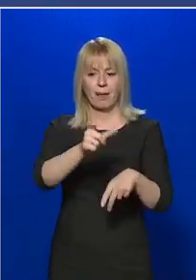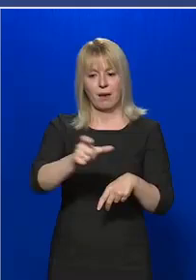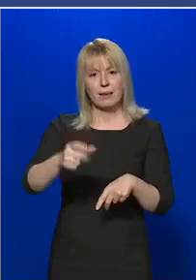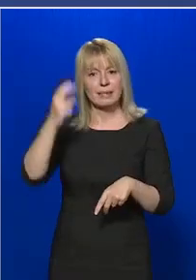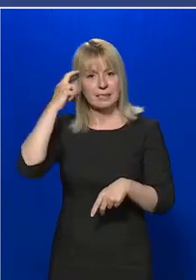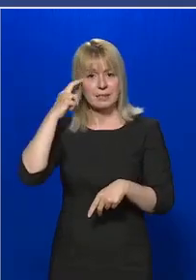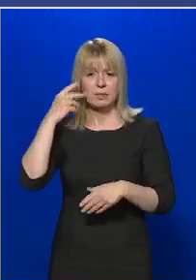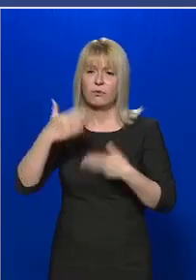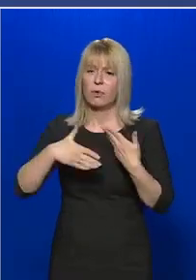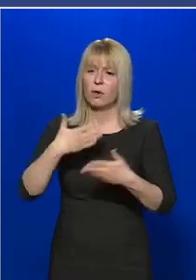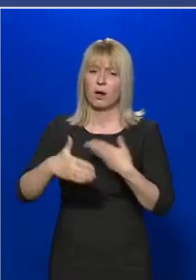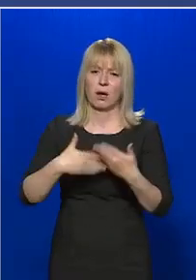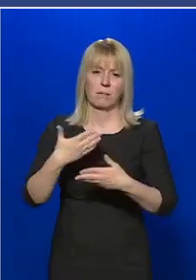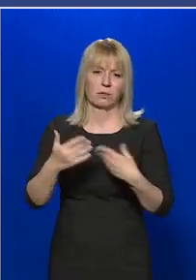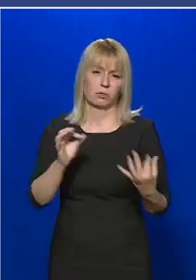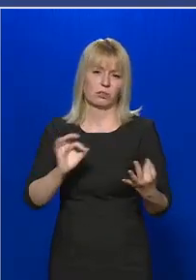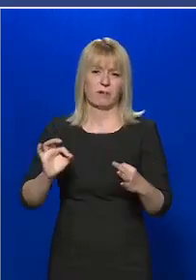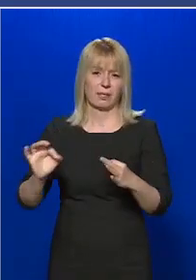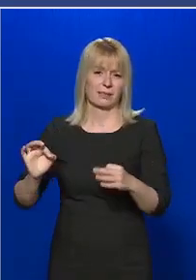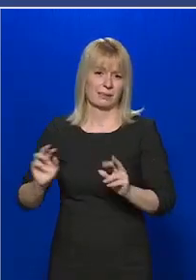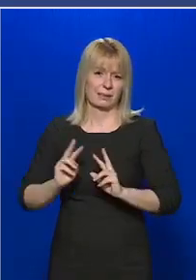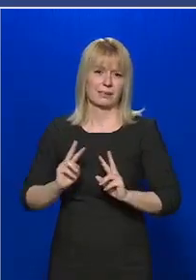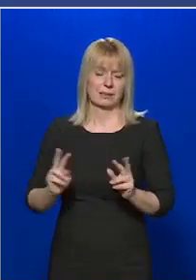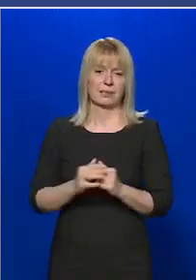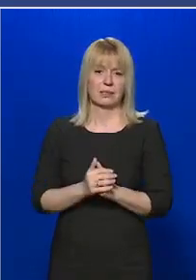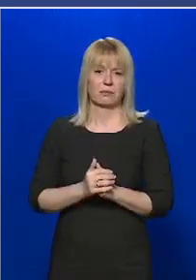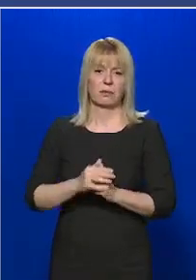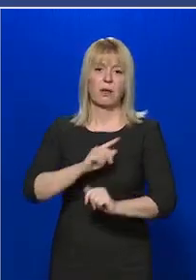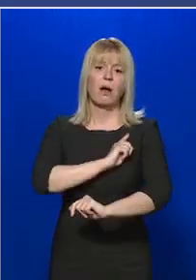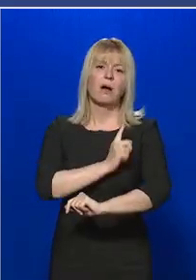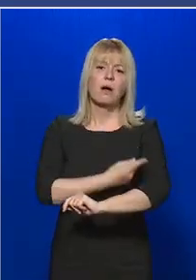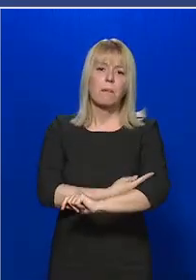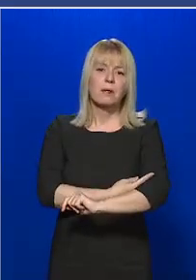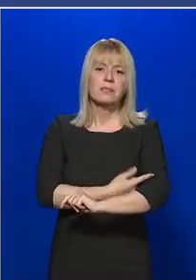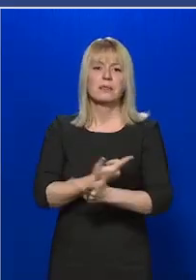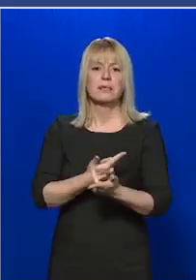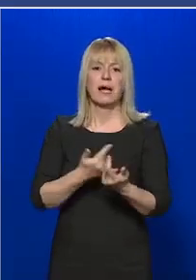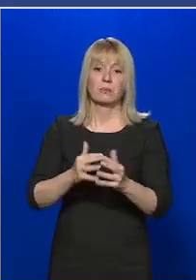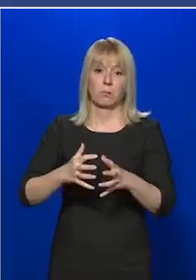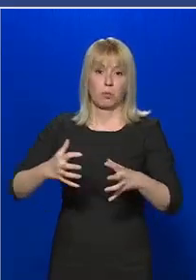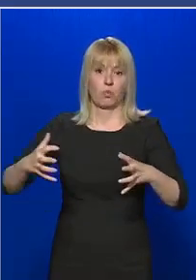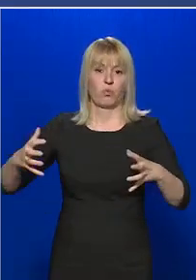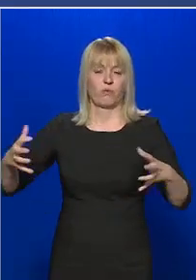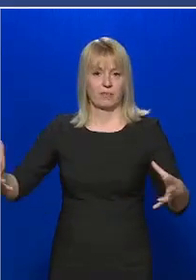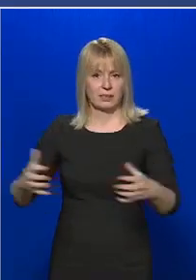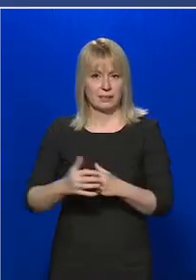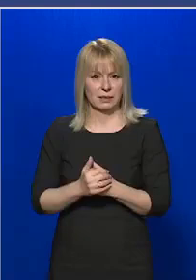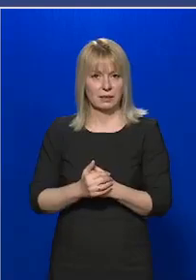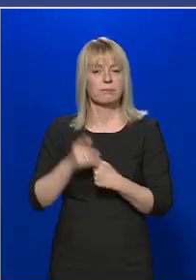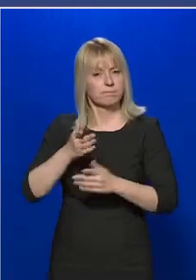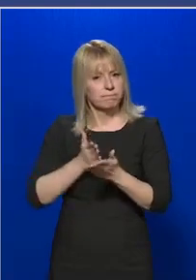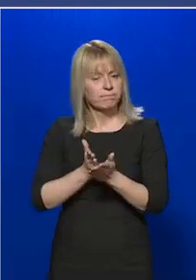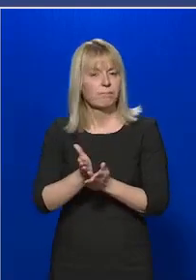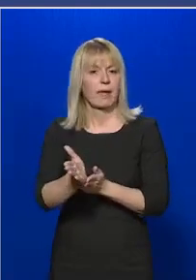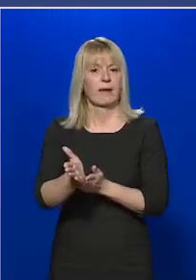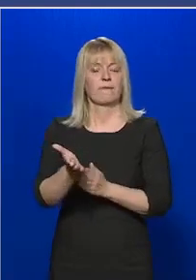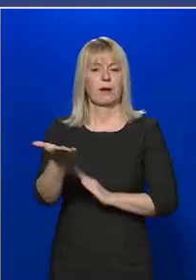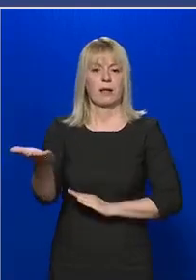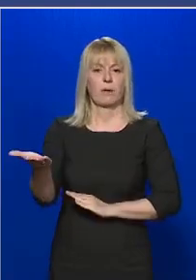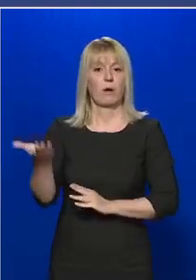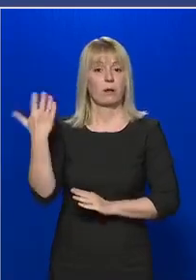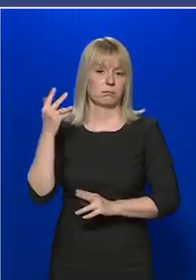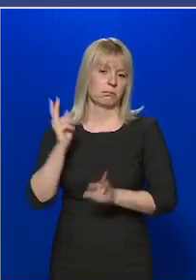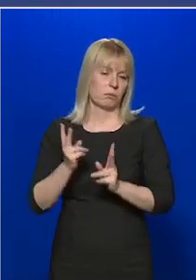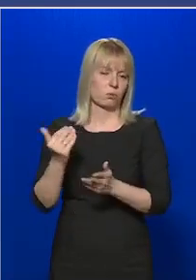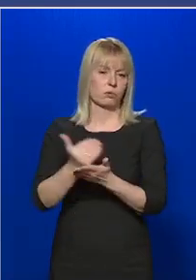folyamatosan zajlik. A kapacitásaikat egyre bővítik, annak megfelelően, ahogy